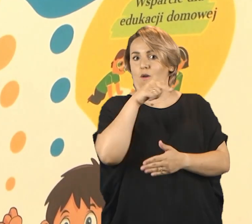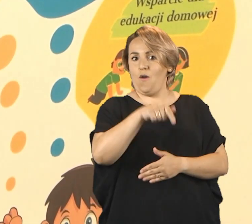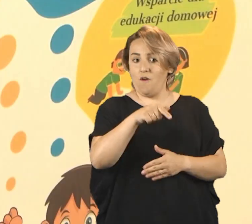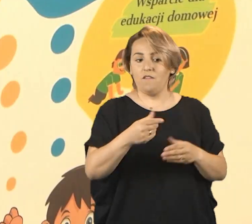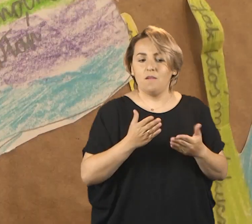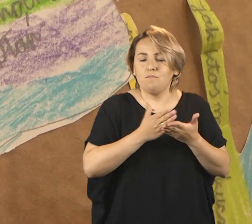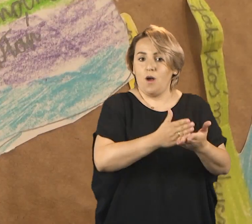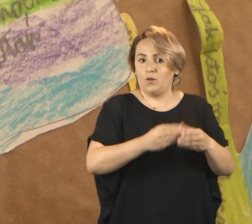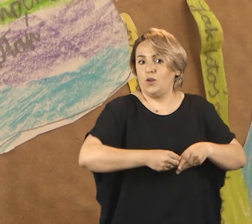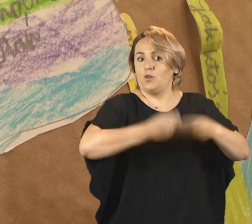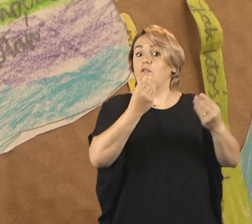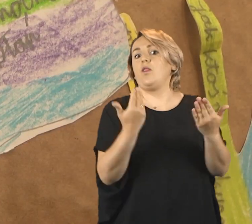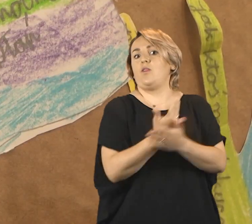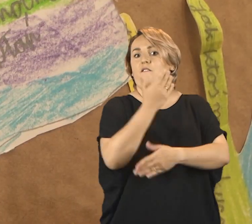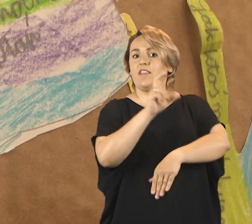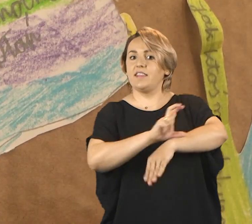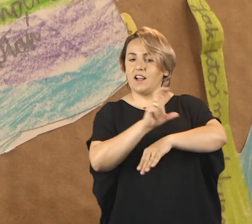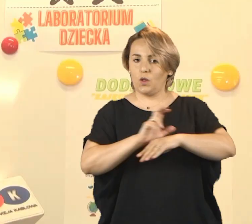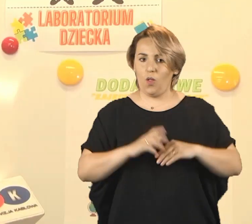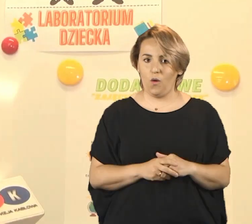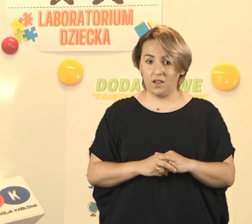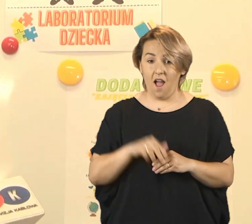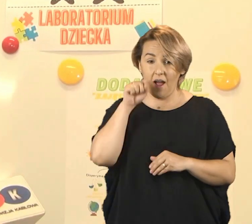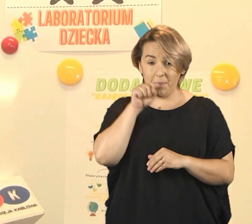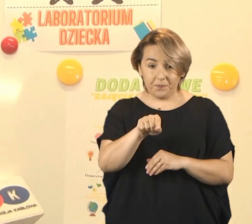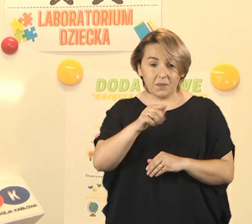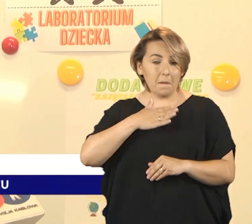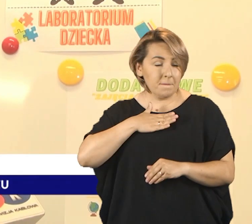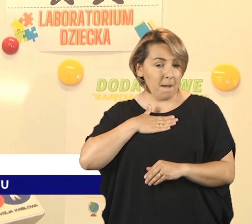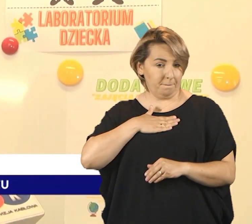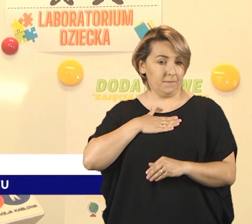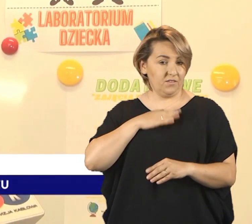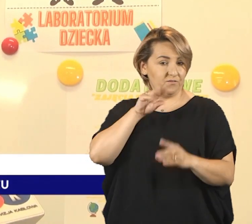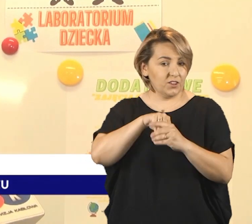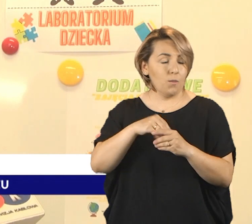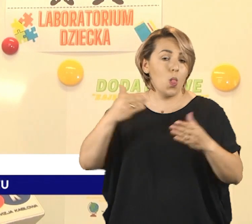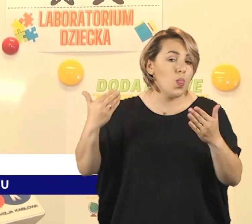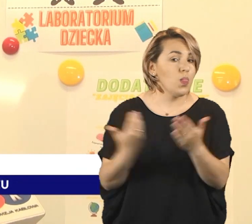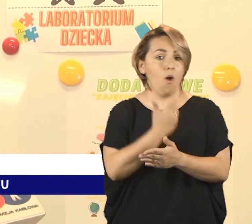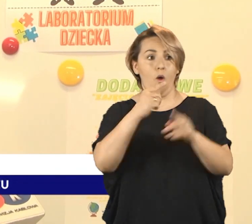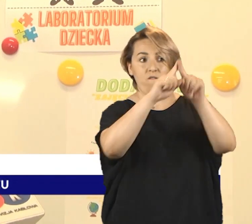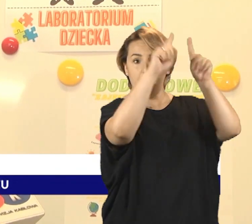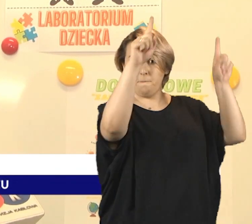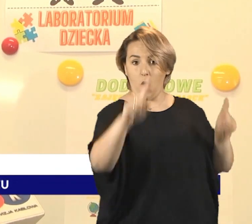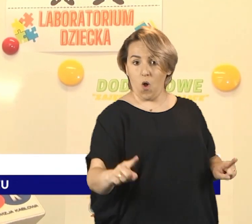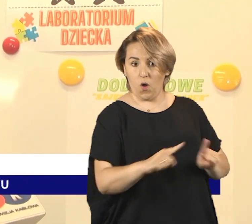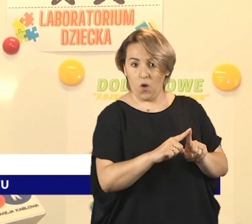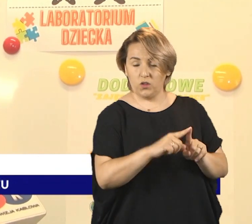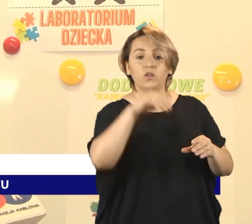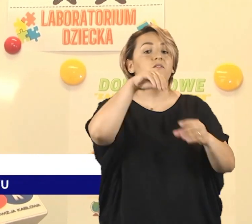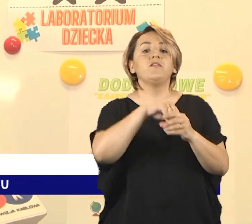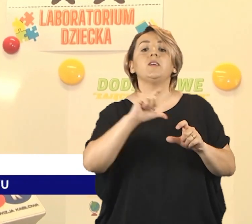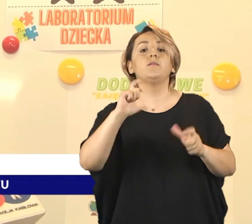Pomocna w rozwoju dziecka jest także nowa technologia. Mamy nowy monitor interaktywny,